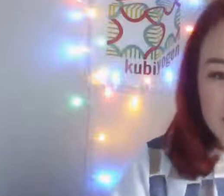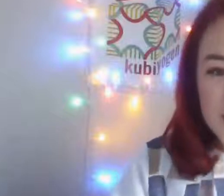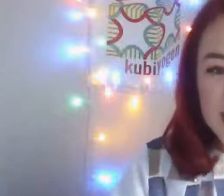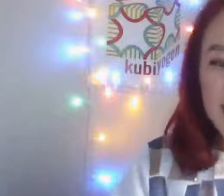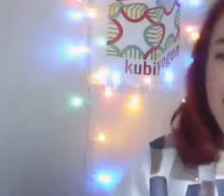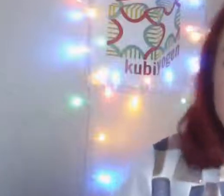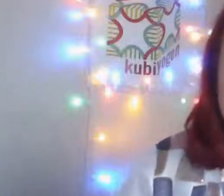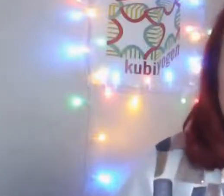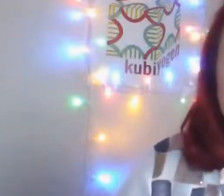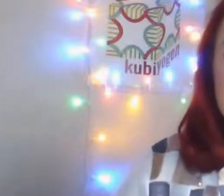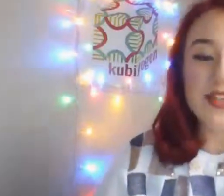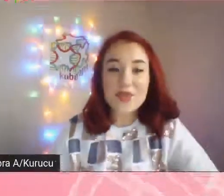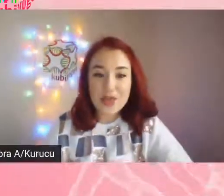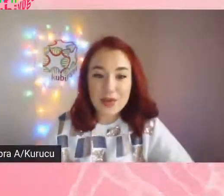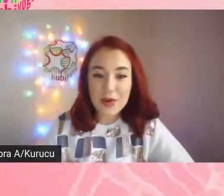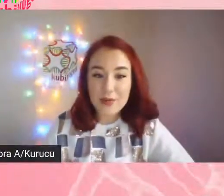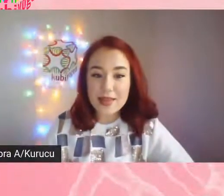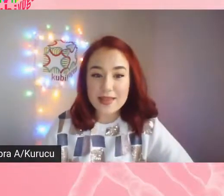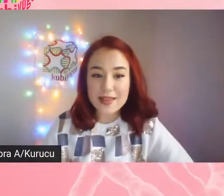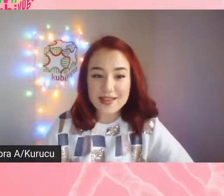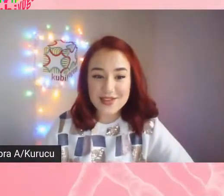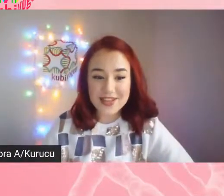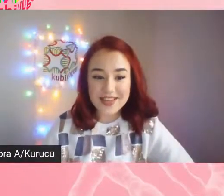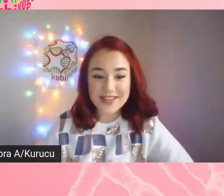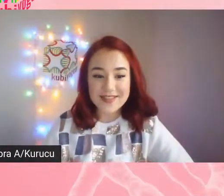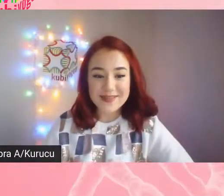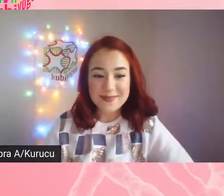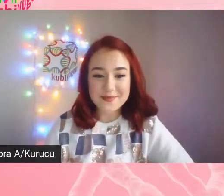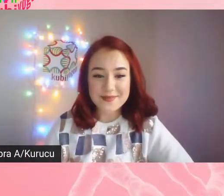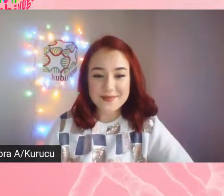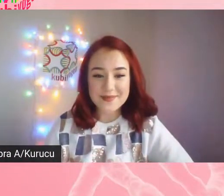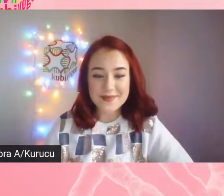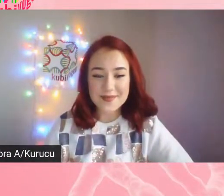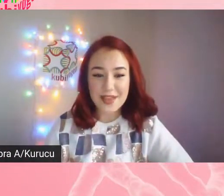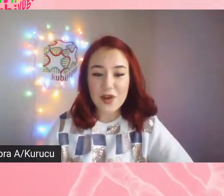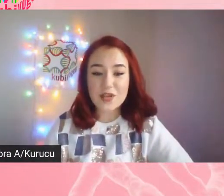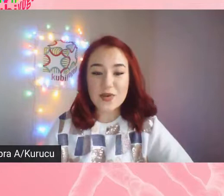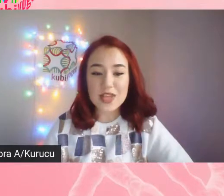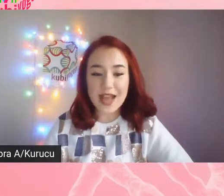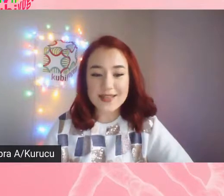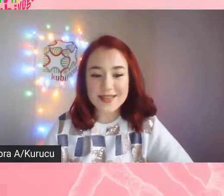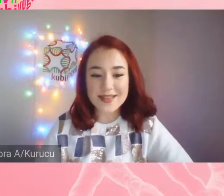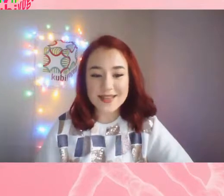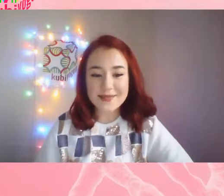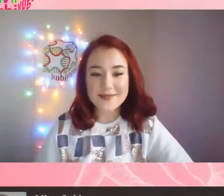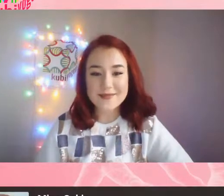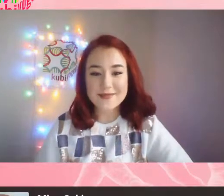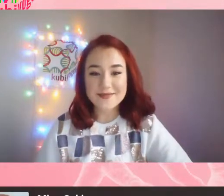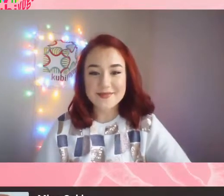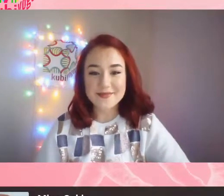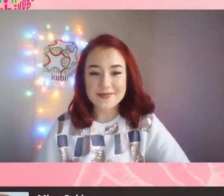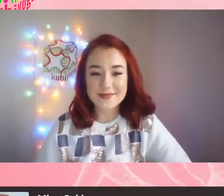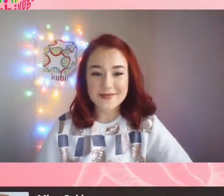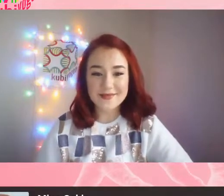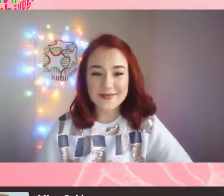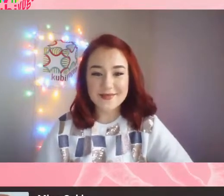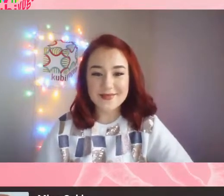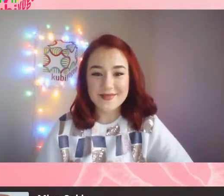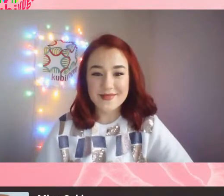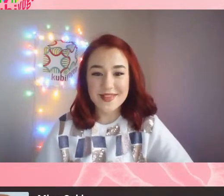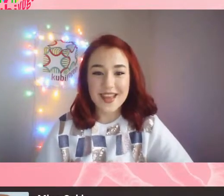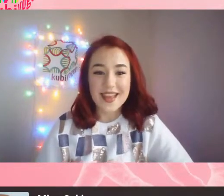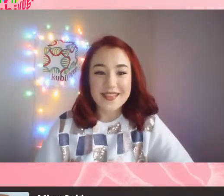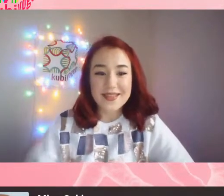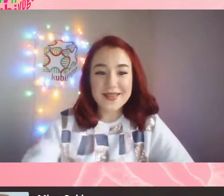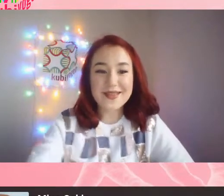Ayça Hoca'yı alabiliriz. Teşekkür ediyorum beni dinlediğiniz için. Hocam hoş geldiniz. Merhaba, hoş bulduk Kübra.